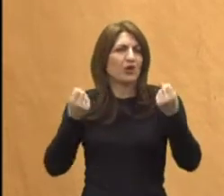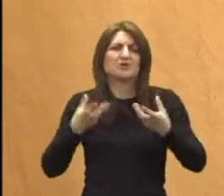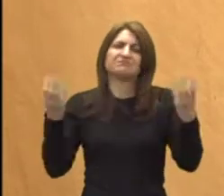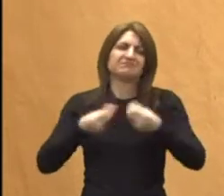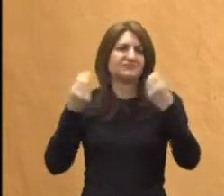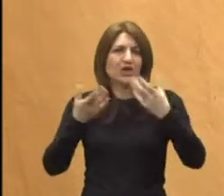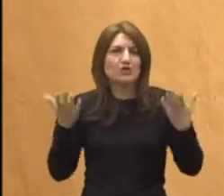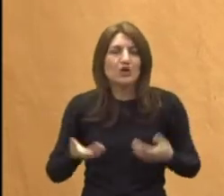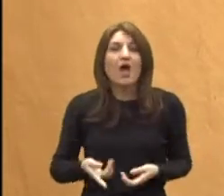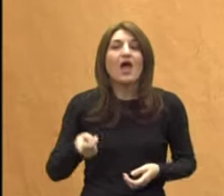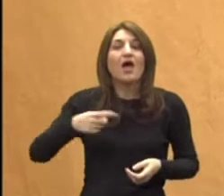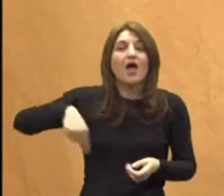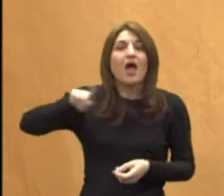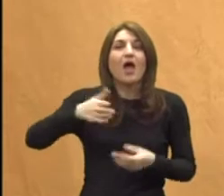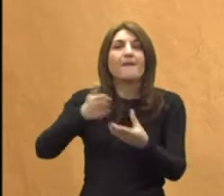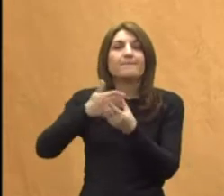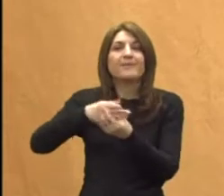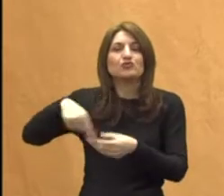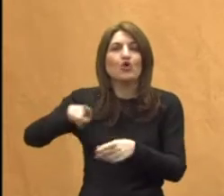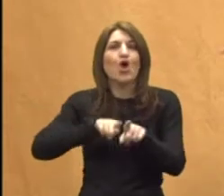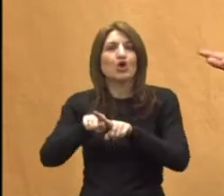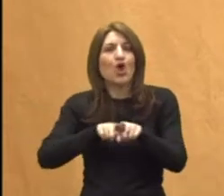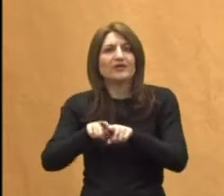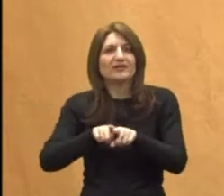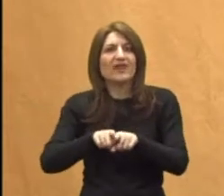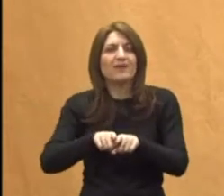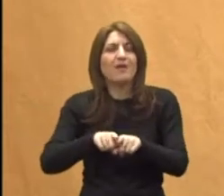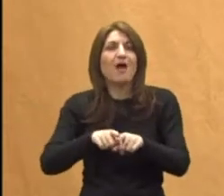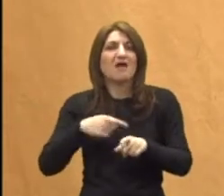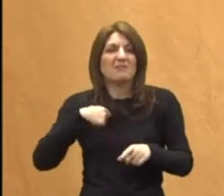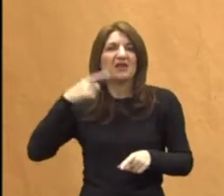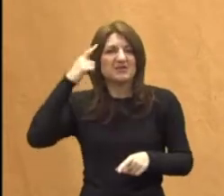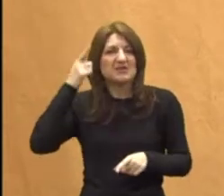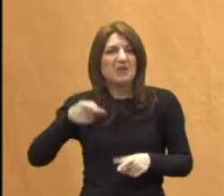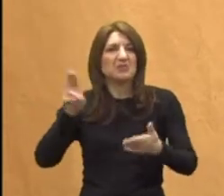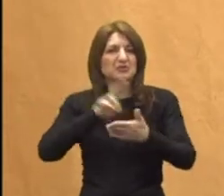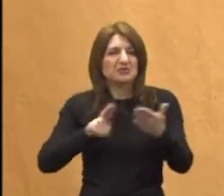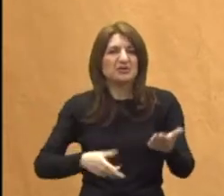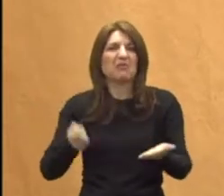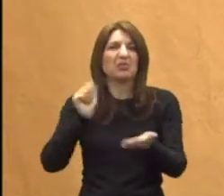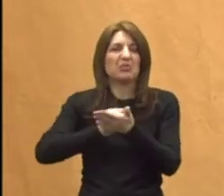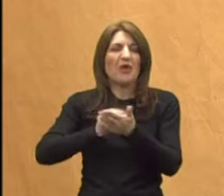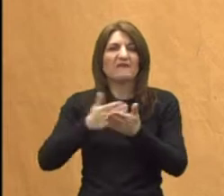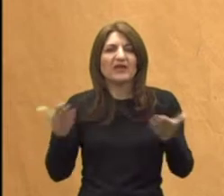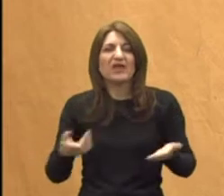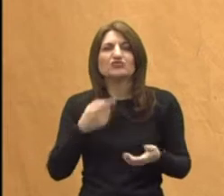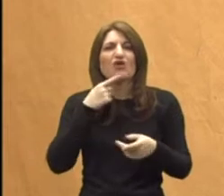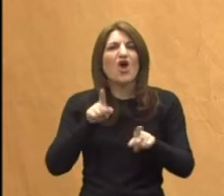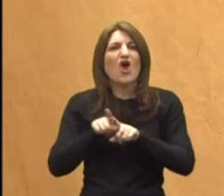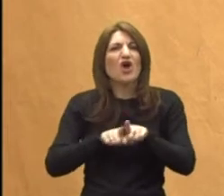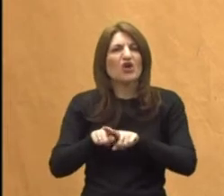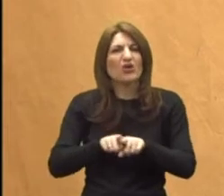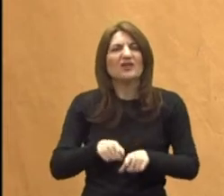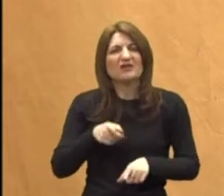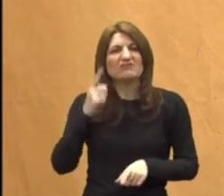postoje i među roditeljima, možda kod vas ne, ali mi svi znamo i čitamo i vijeste i novine i tako dalje, da roditelji znaju biti